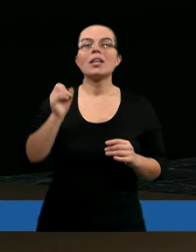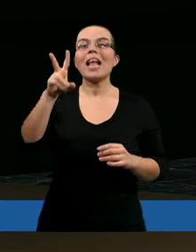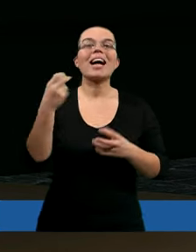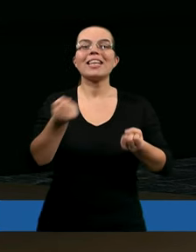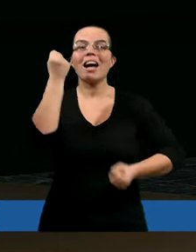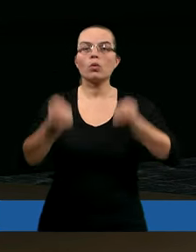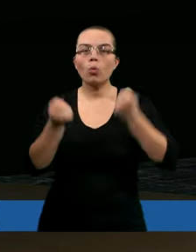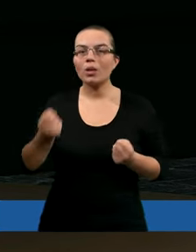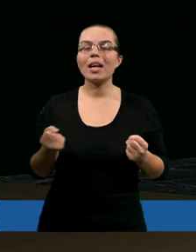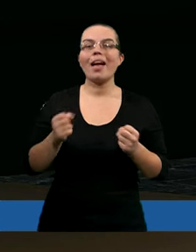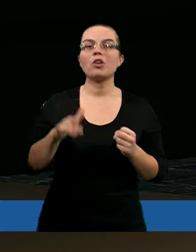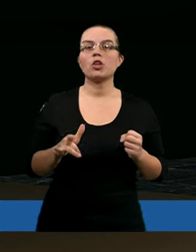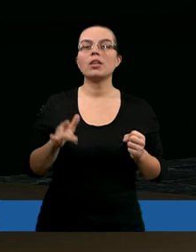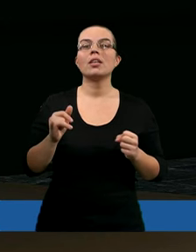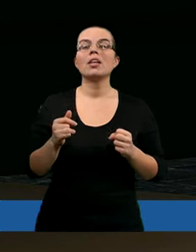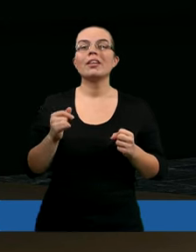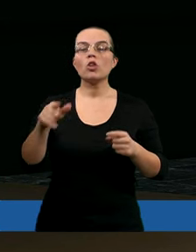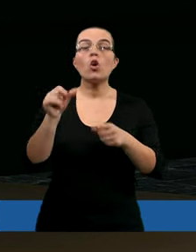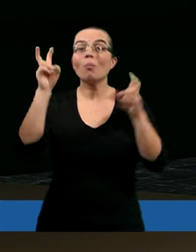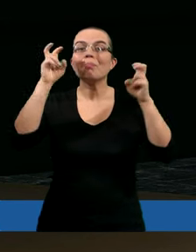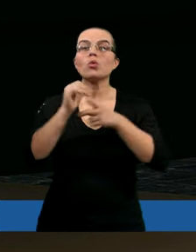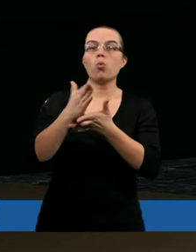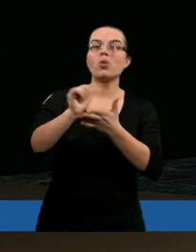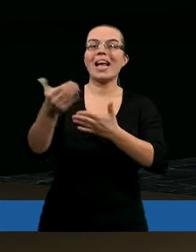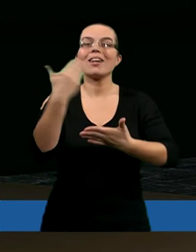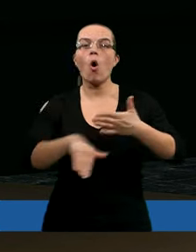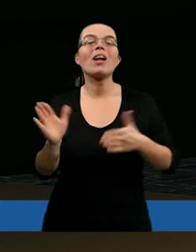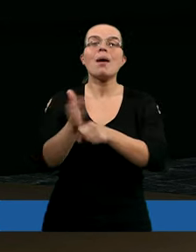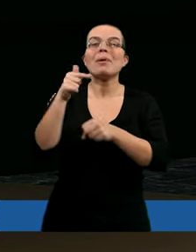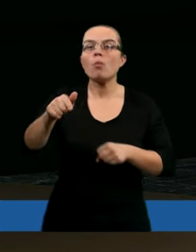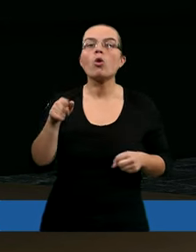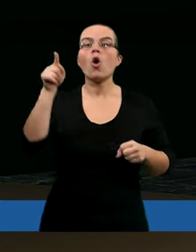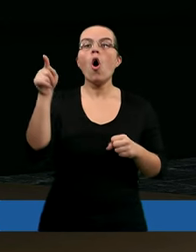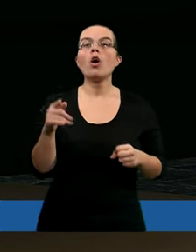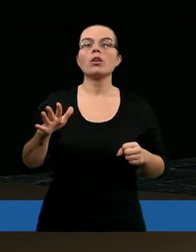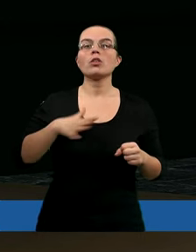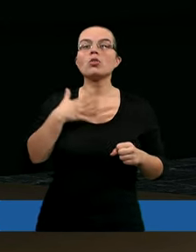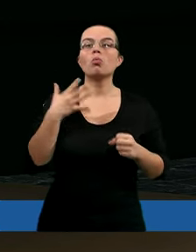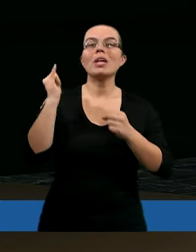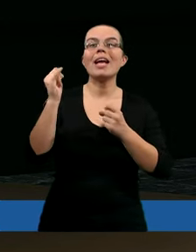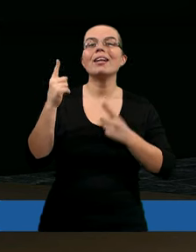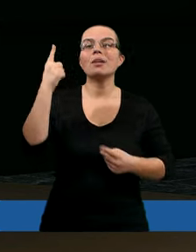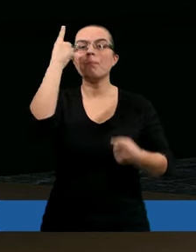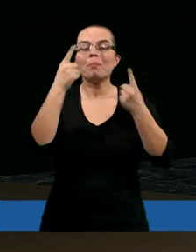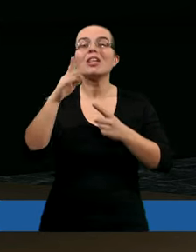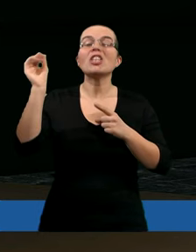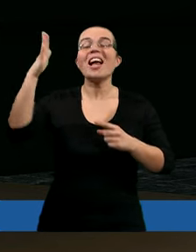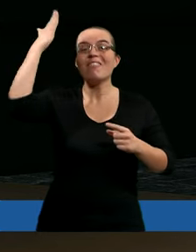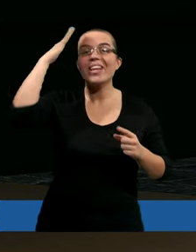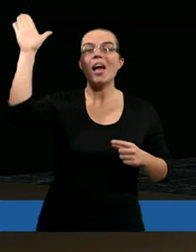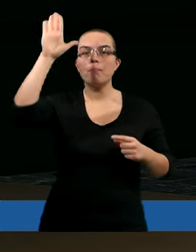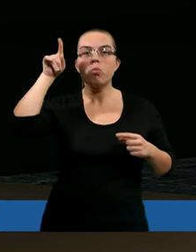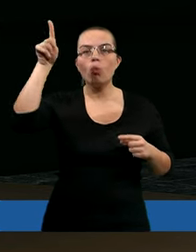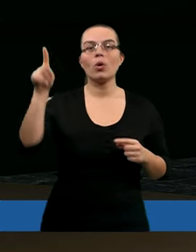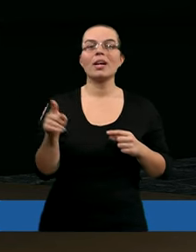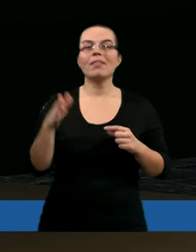takiej najczarniejszej, już takich myśli, że to już jest koniec, nadal miał tą jakby pewność, że Bóg wie o tym,